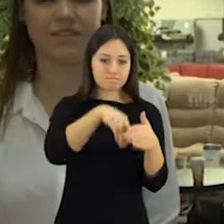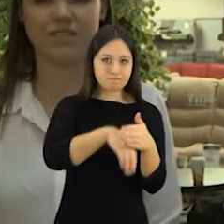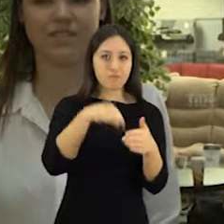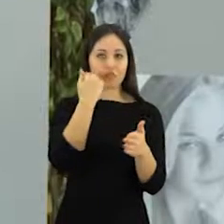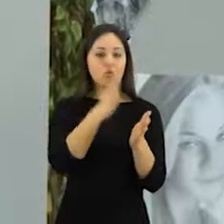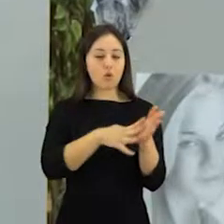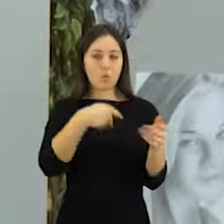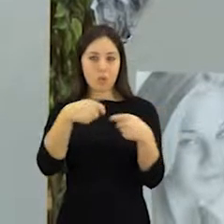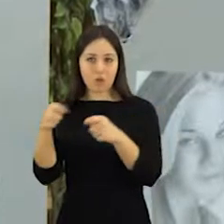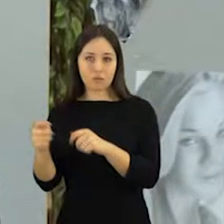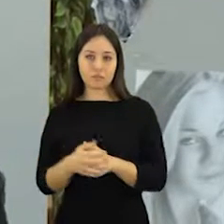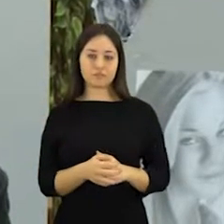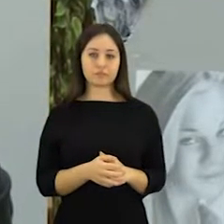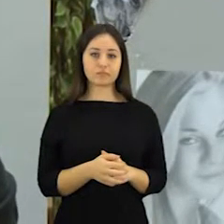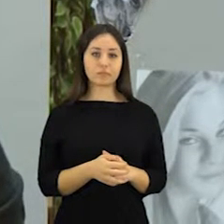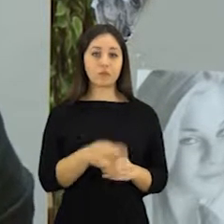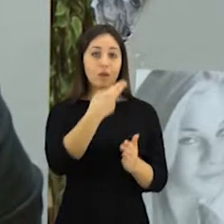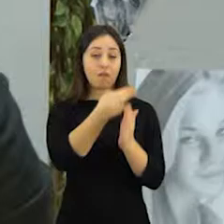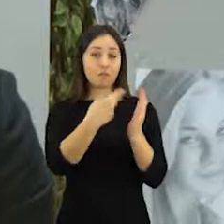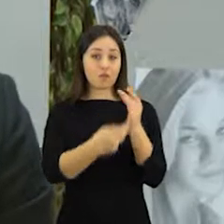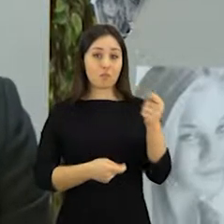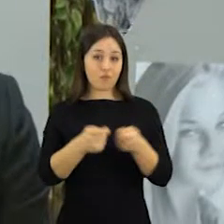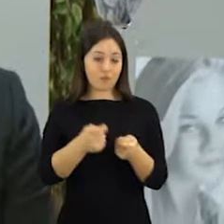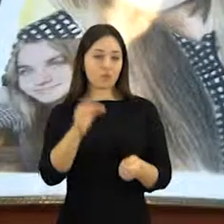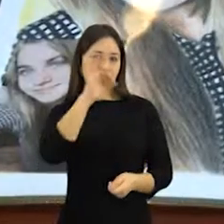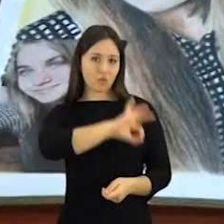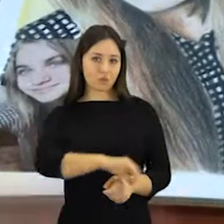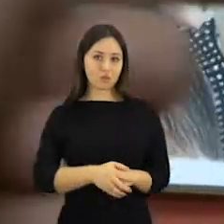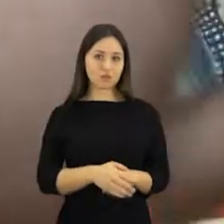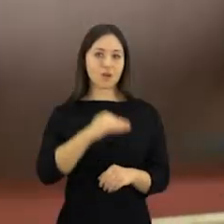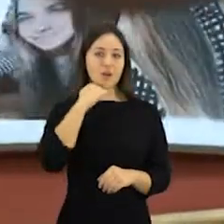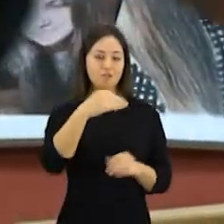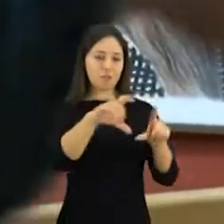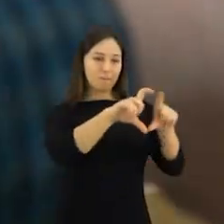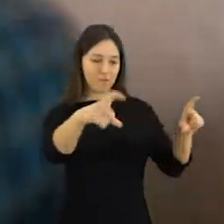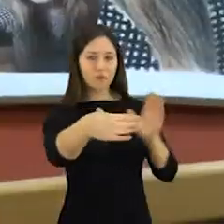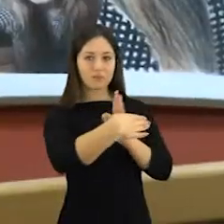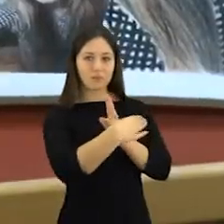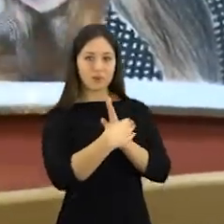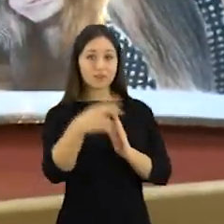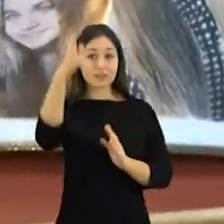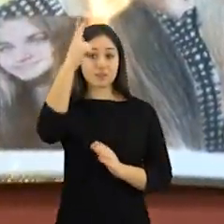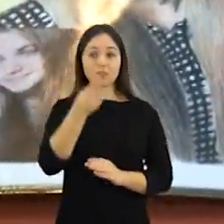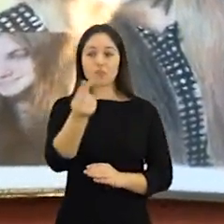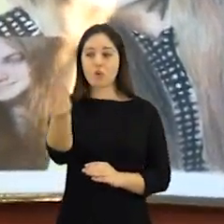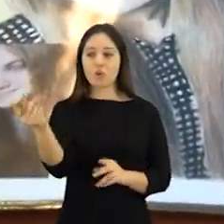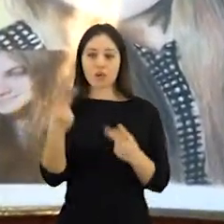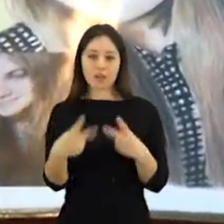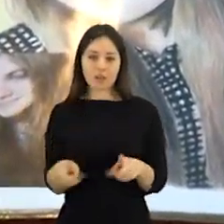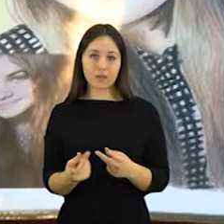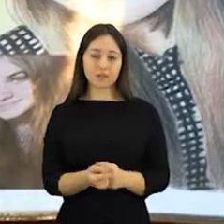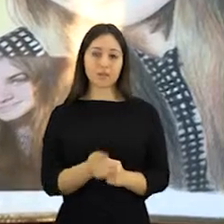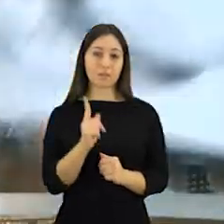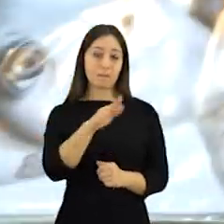investuojam toliau. Kaip ten būtų vadovavimas tikrai veikiančiai įmoniai, tegul ir globojamai mokyklos bei atleistaino mokesčių, suteikia